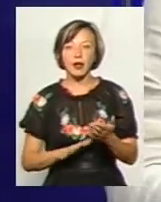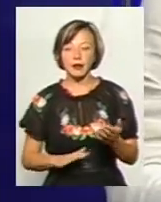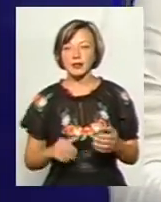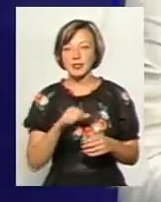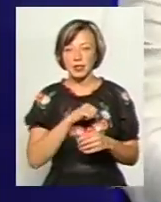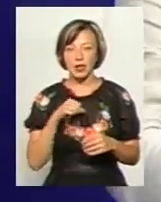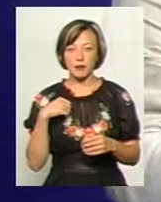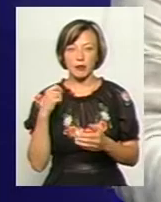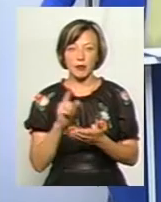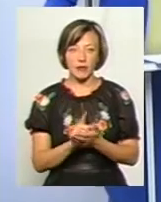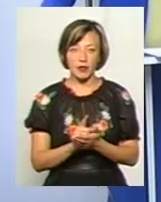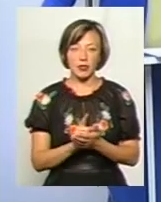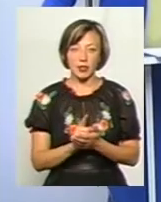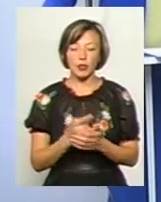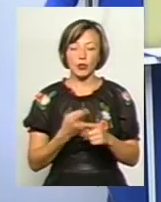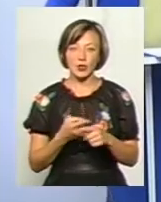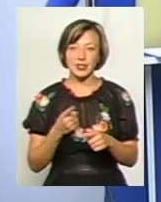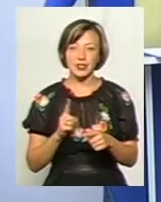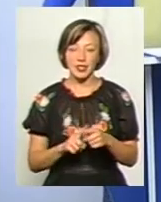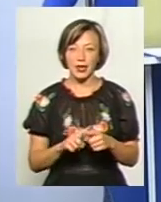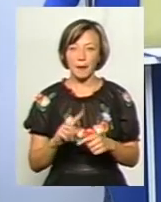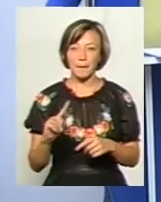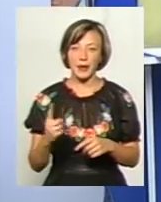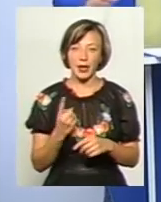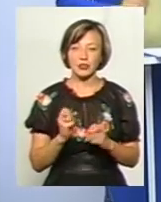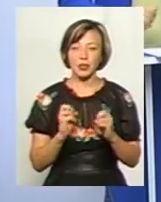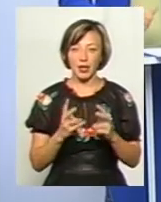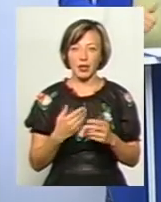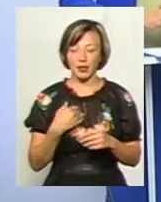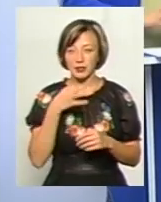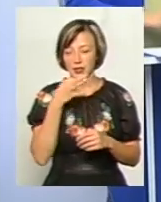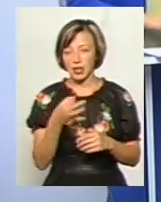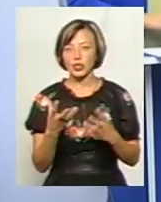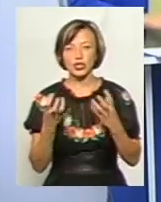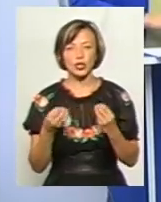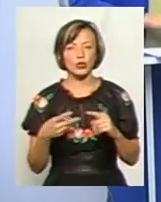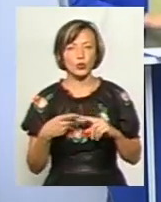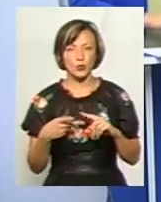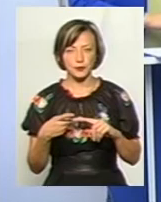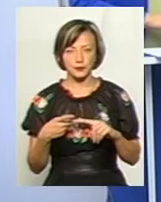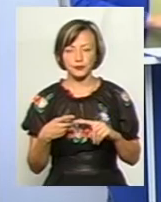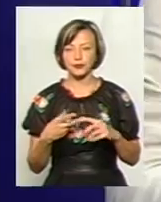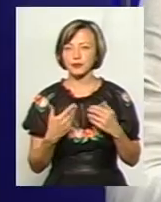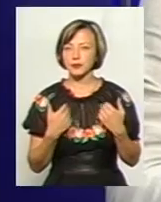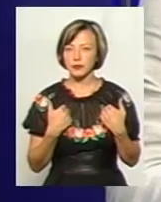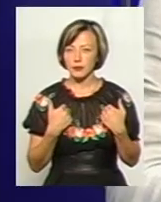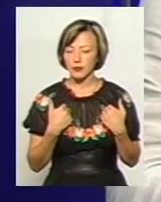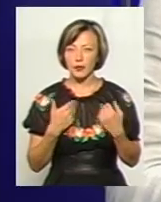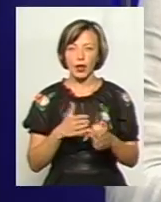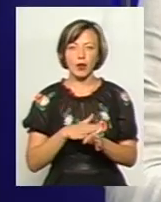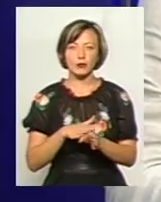самі повинні формувати, контролювати. Це перший, як я сказав. І ще друге, я абсолютно